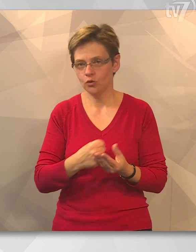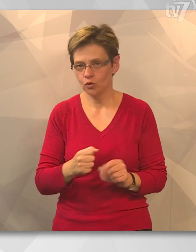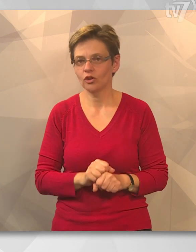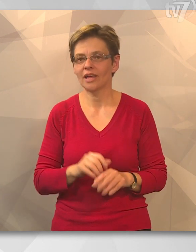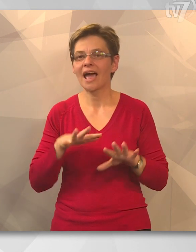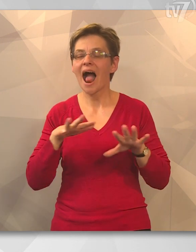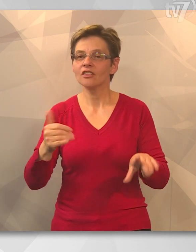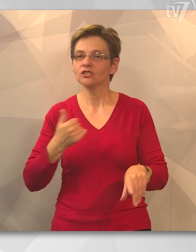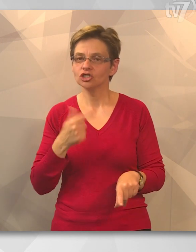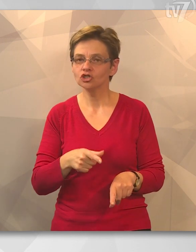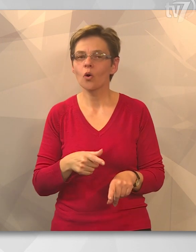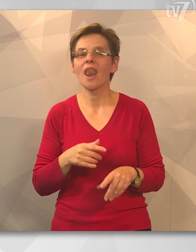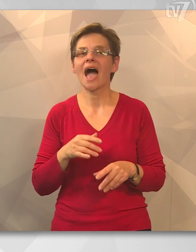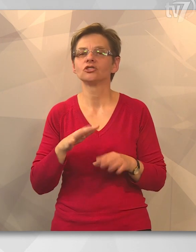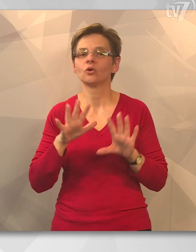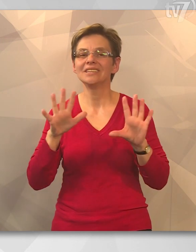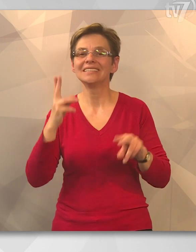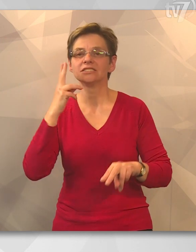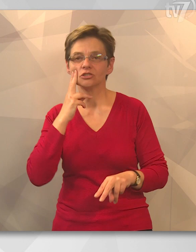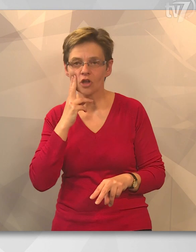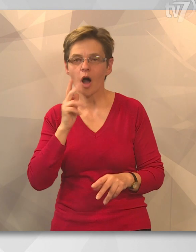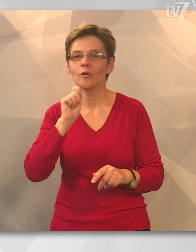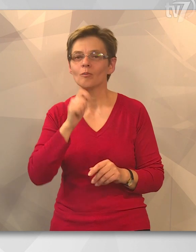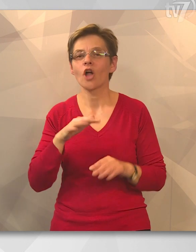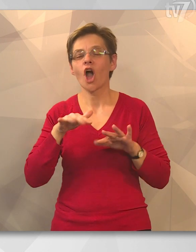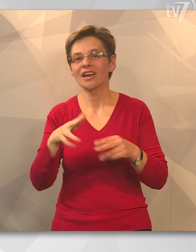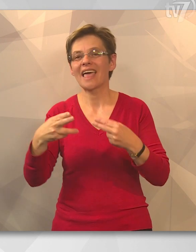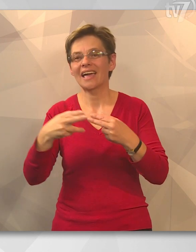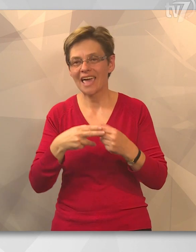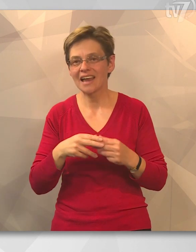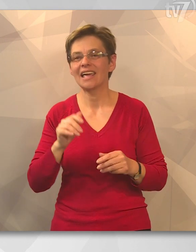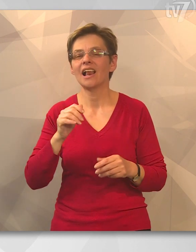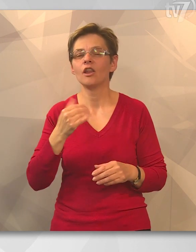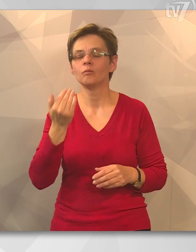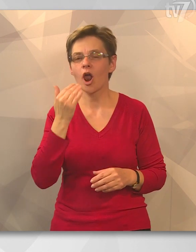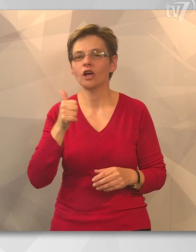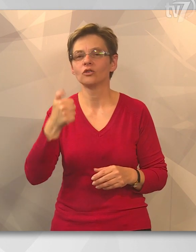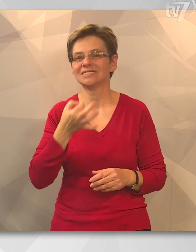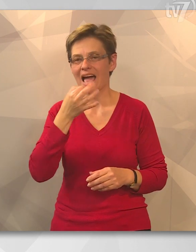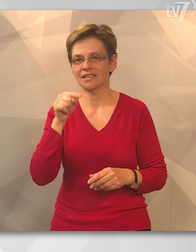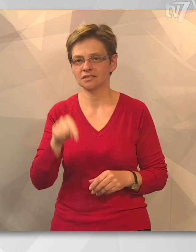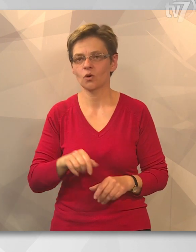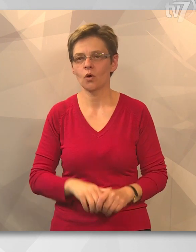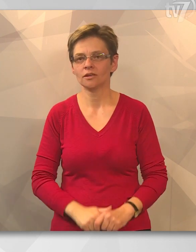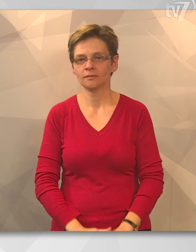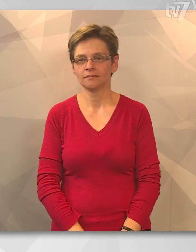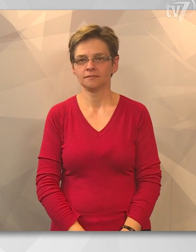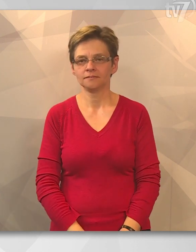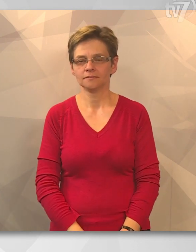januárban. Az általános iskolás diákok tíz napot tölthetnek a Magyar Tenger déli partján, Balatonszárszón.